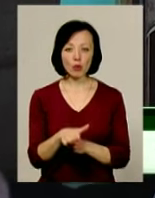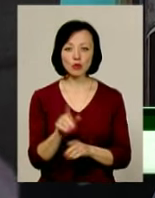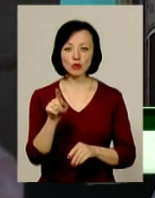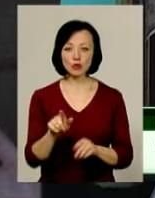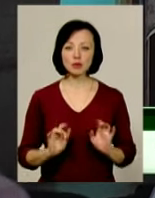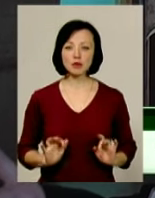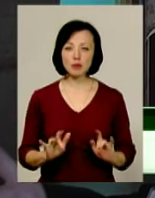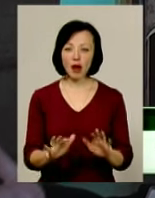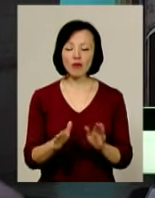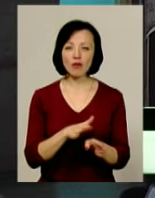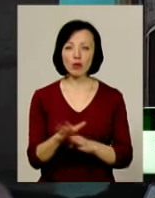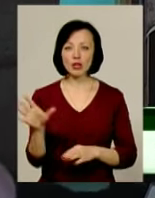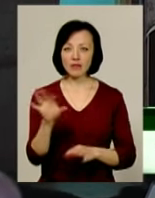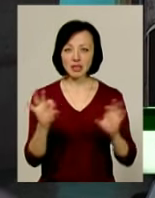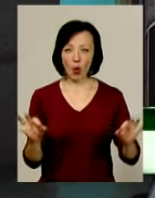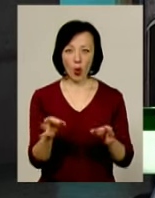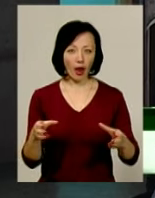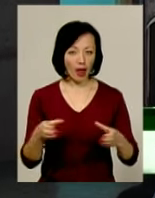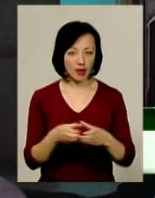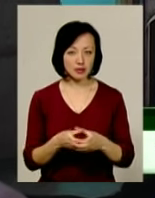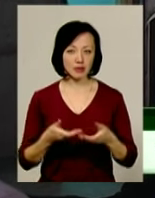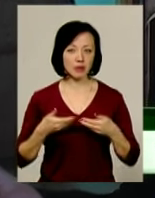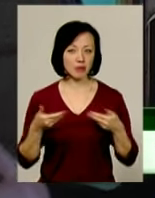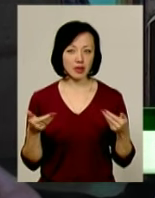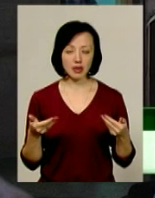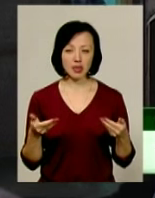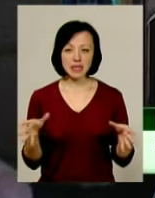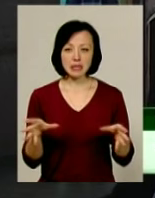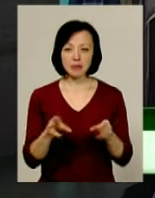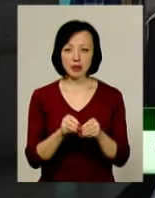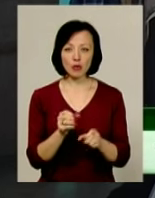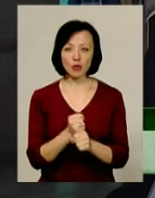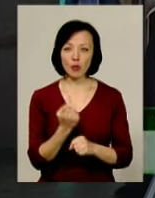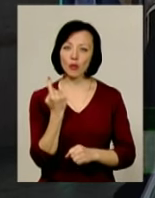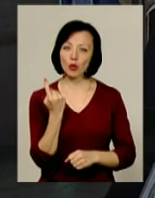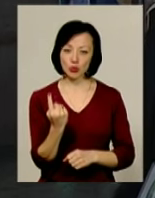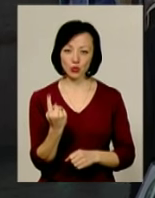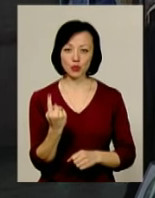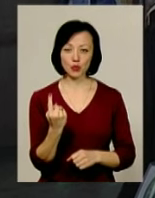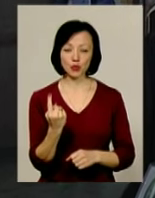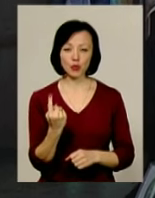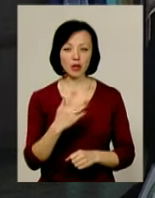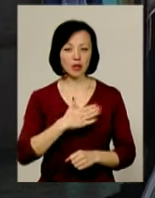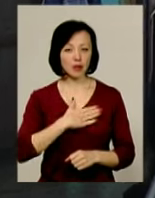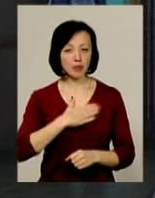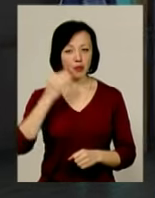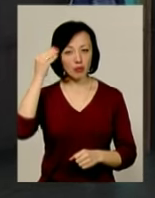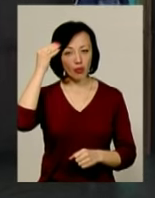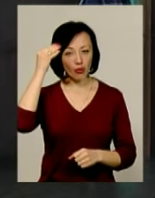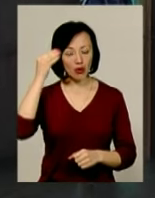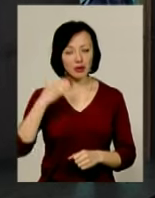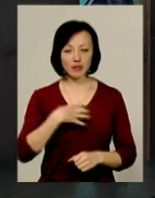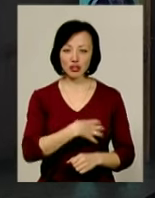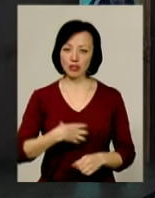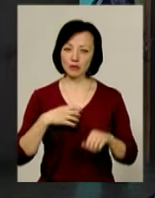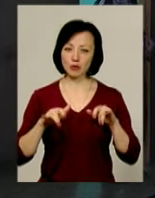яку виконує весь наш оркестр. Ми спільно робимо одну. На мій погляд, дуже